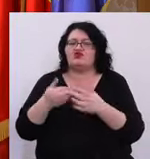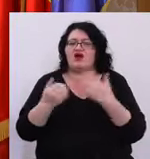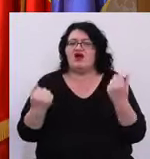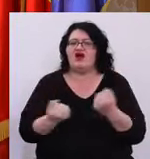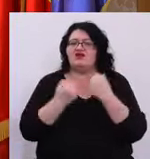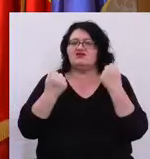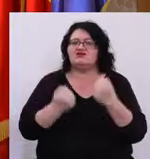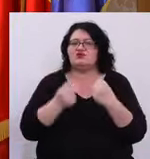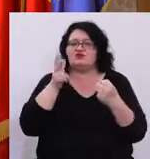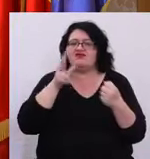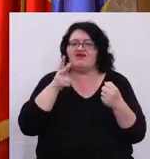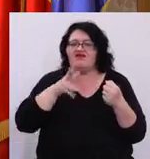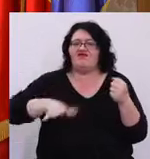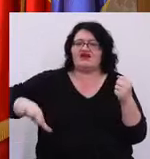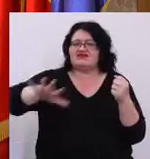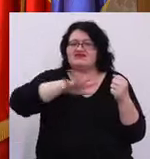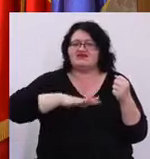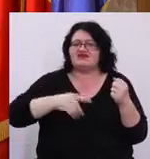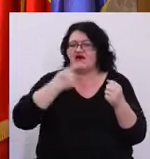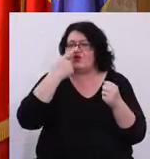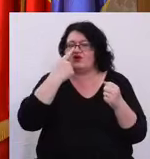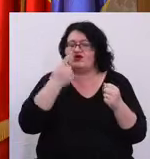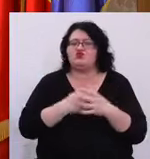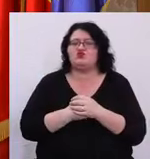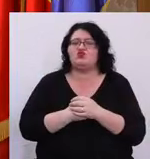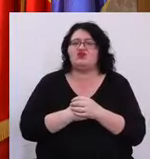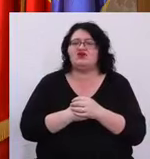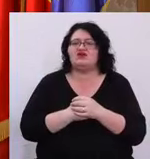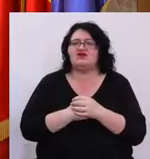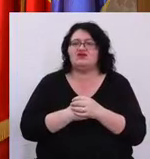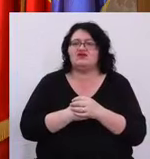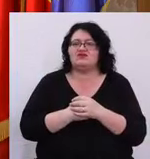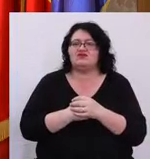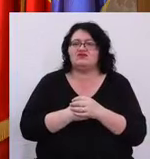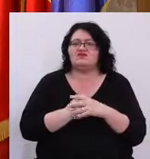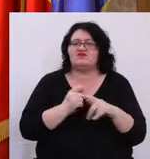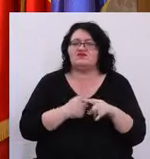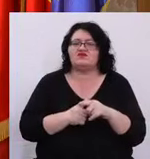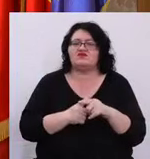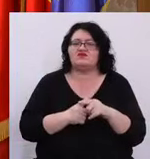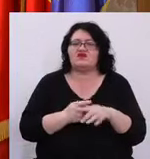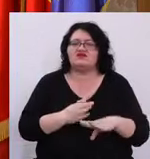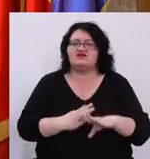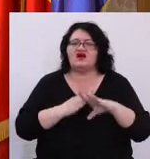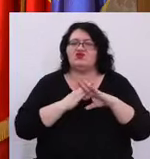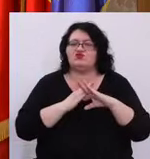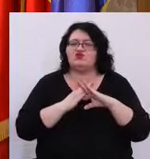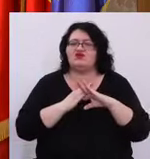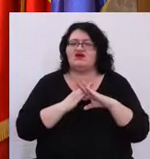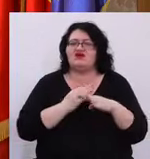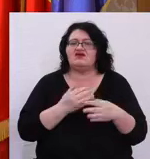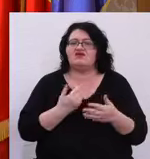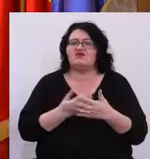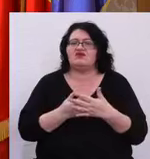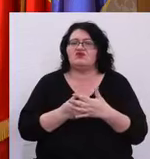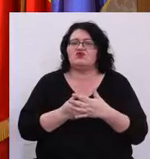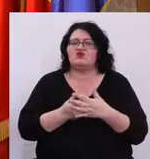acțiuni de înverzire a orașului Să ne ajute la